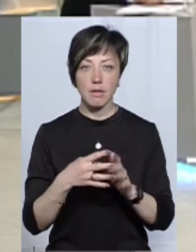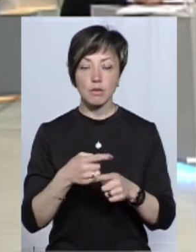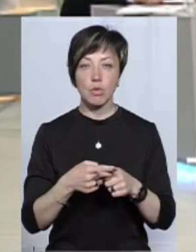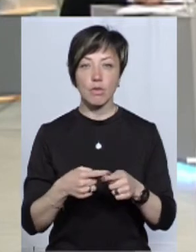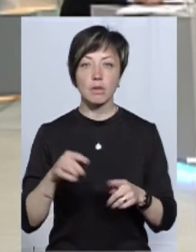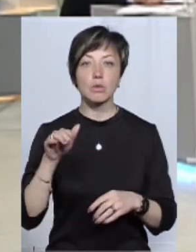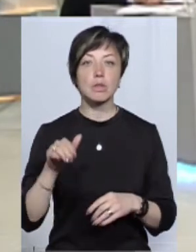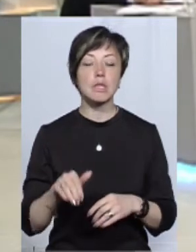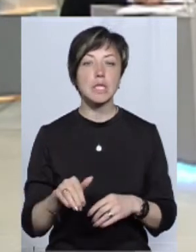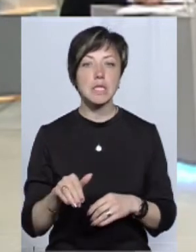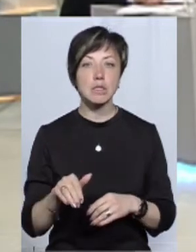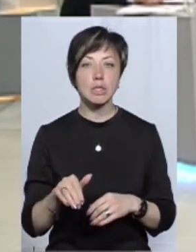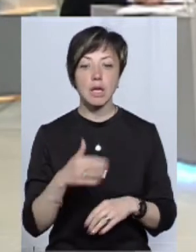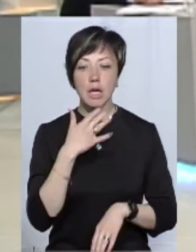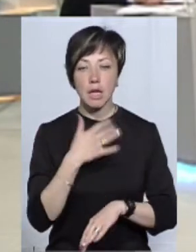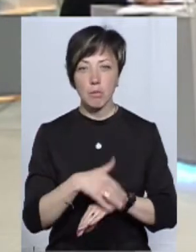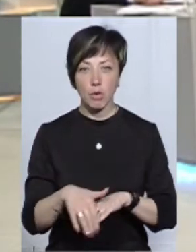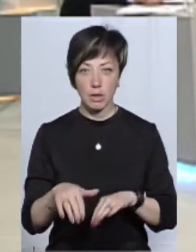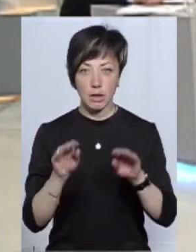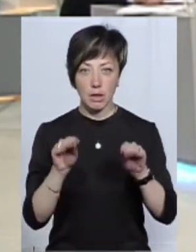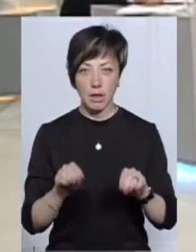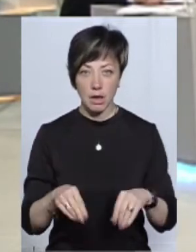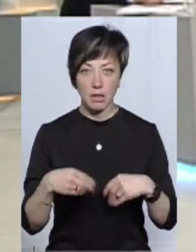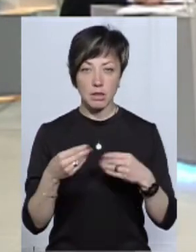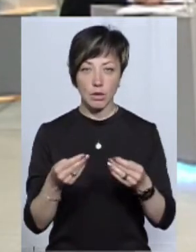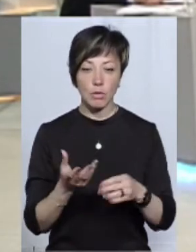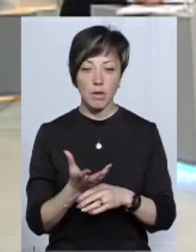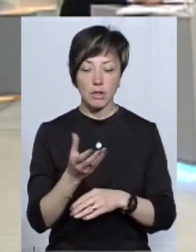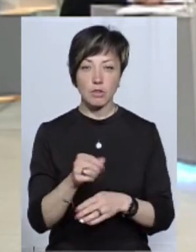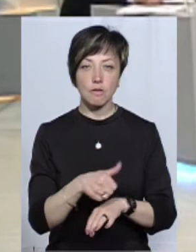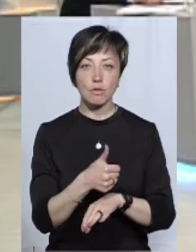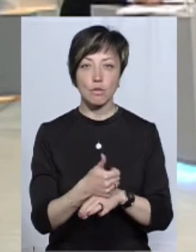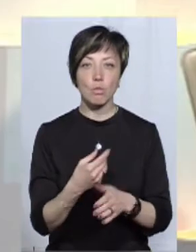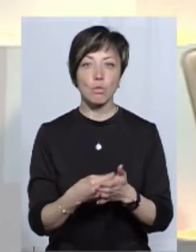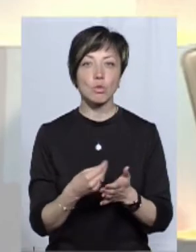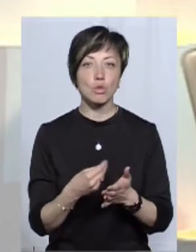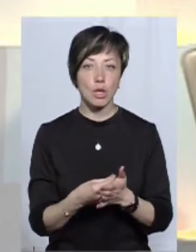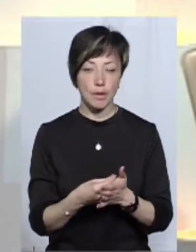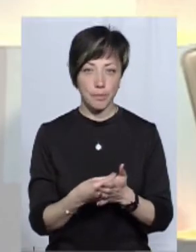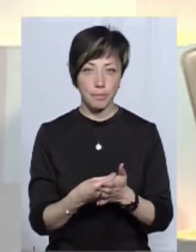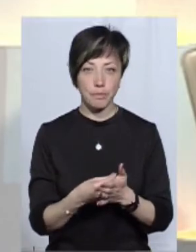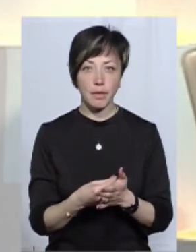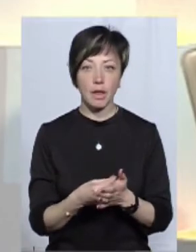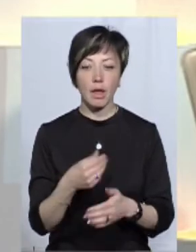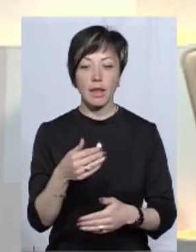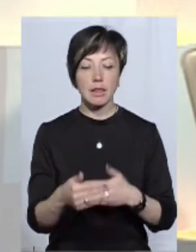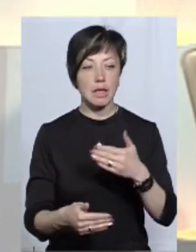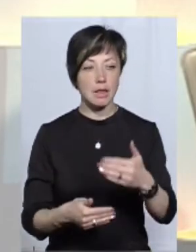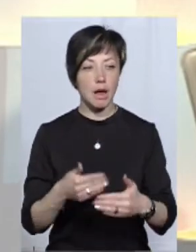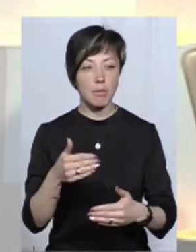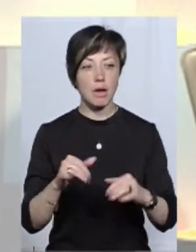,5 тисяч імпортних декларацій, які дають платежі в основному в бюджет. Тобто, динаміка